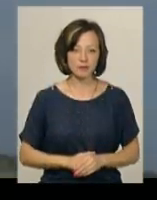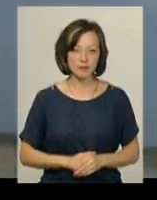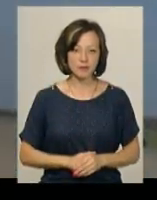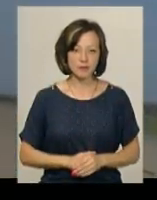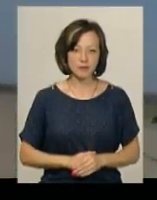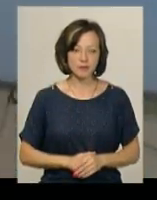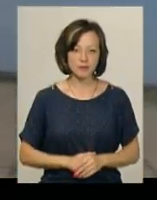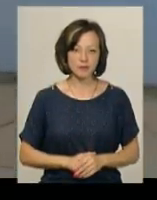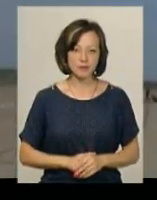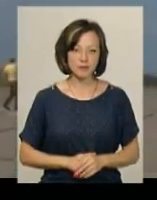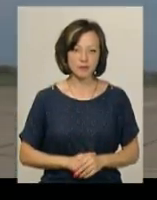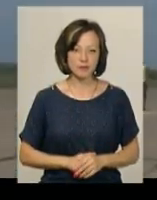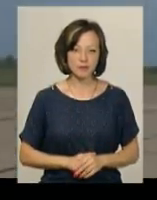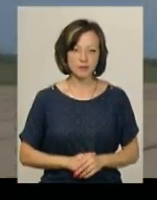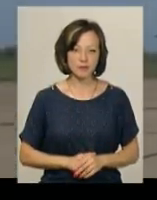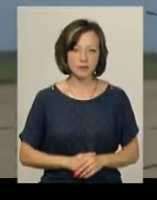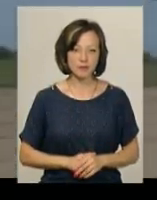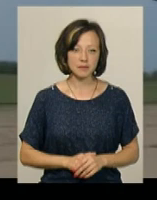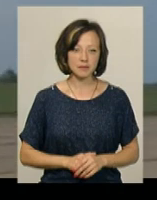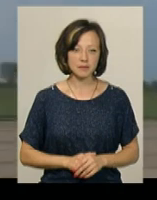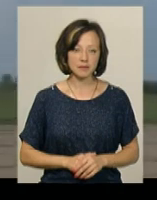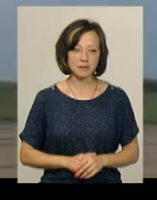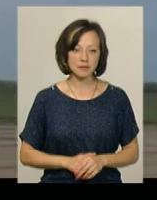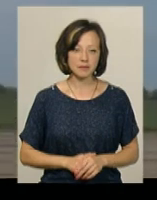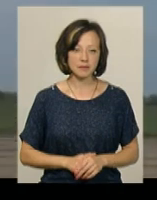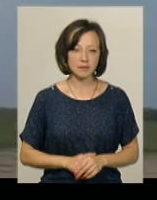Дарина Денисенко, Паламар, новини Поділля